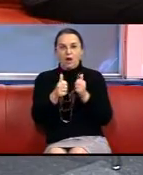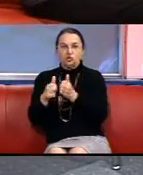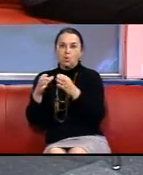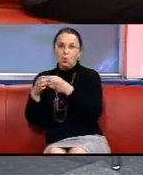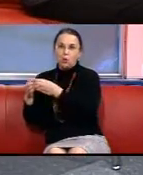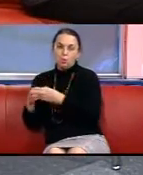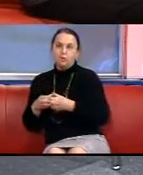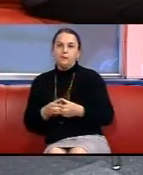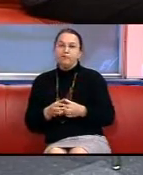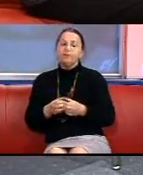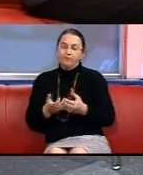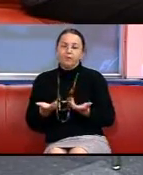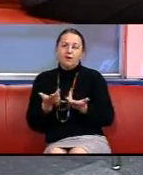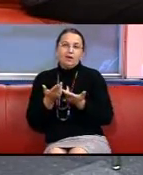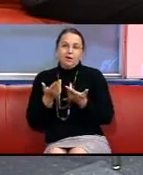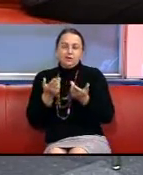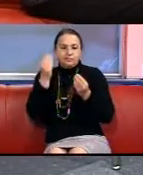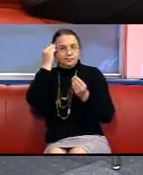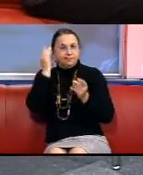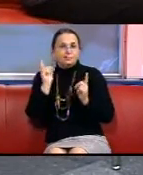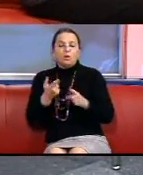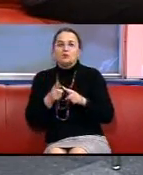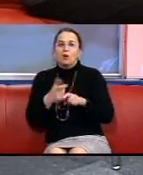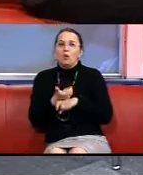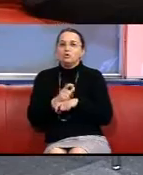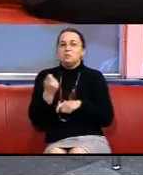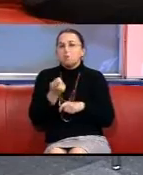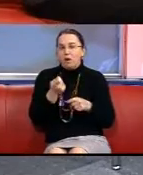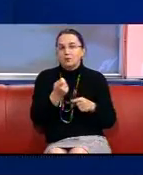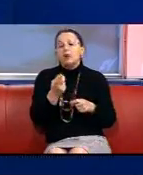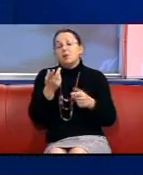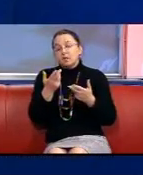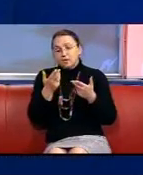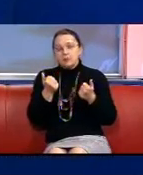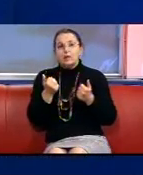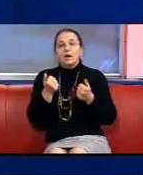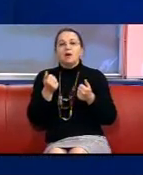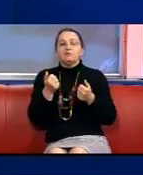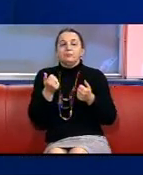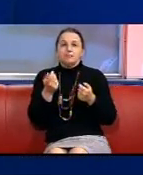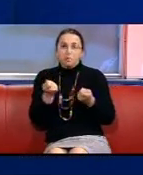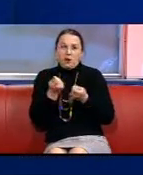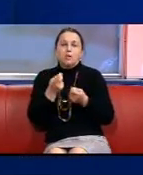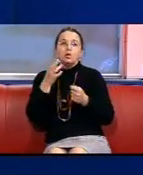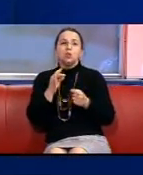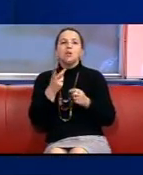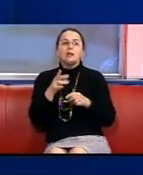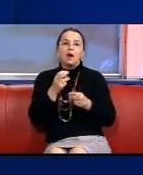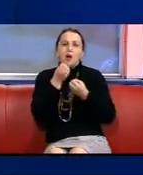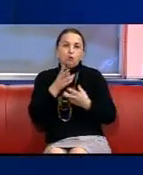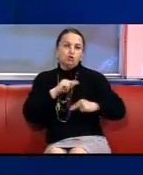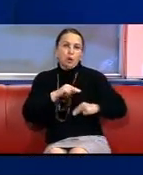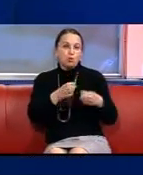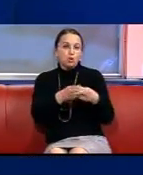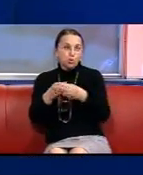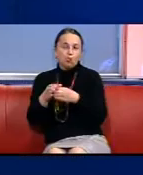В кожній групі Так замало? І ми не дуже приємно На самом деле для полноценной роботи групи Це достатньо, тому що